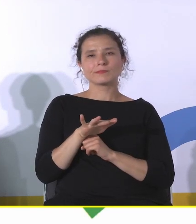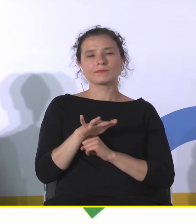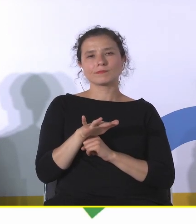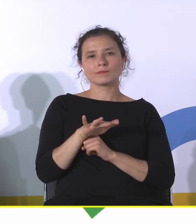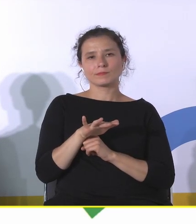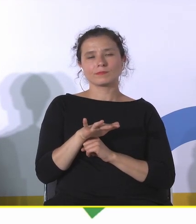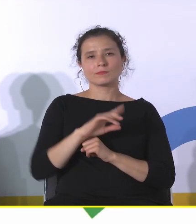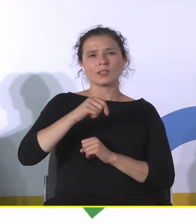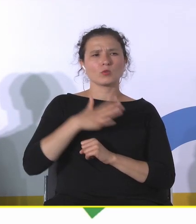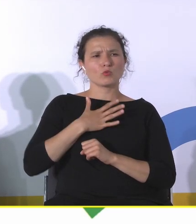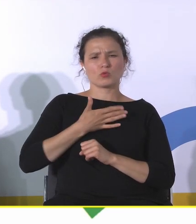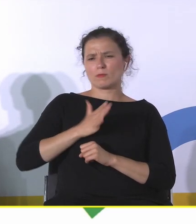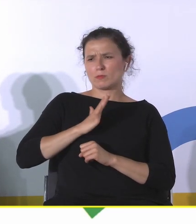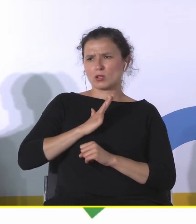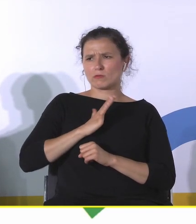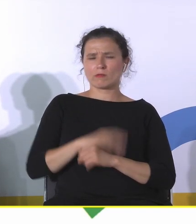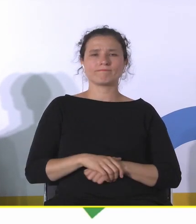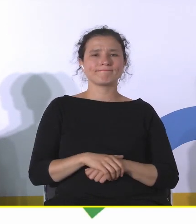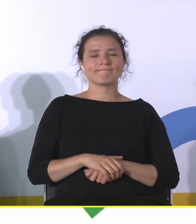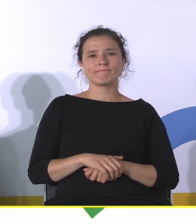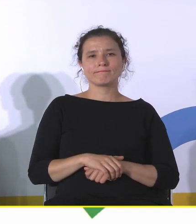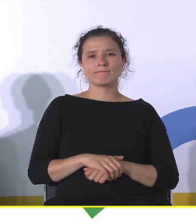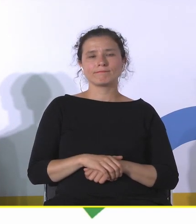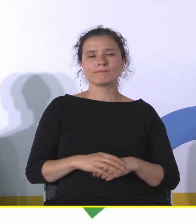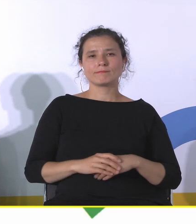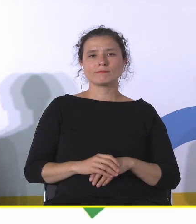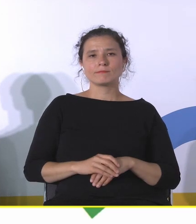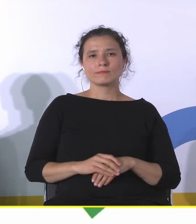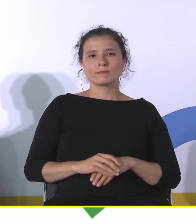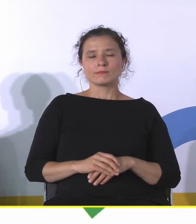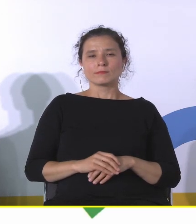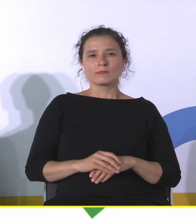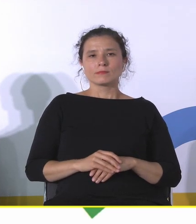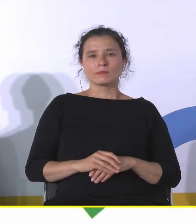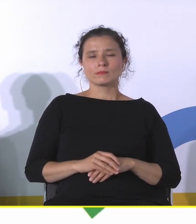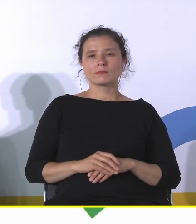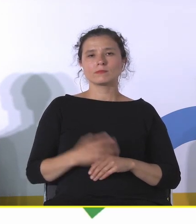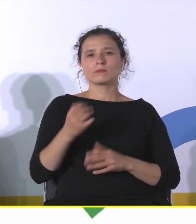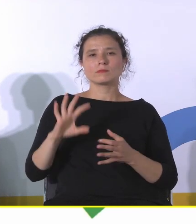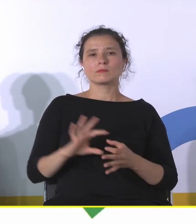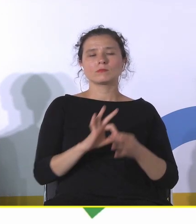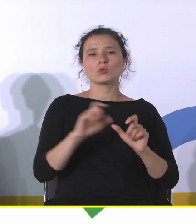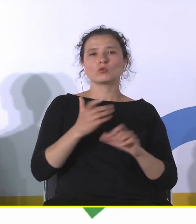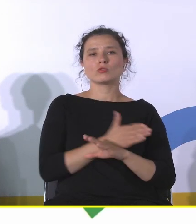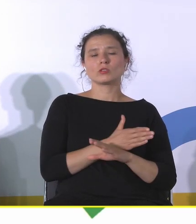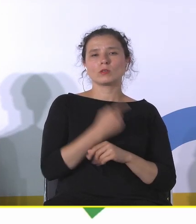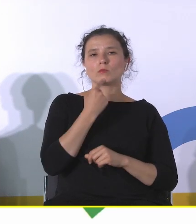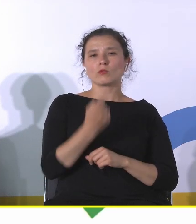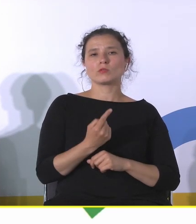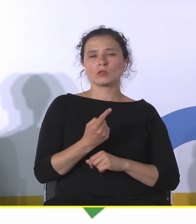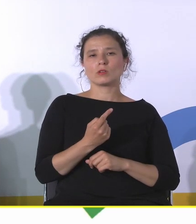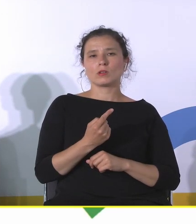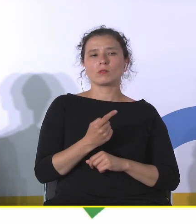poczucie bezpieczeństwa. Tutaj trochę jakby odnosząc się do tego, co powiedział mój przedmówca. Chciałabym